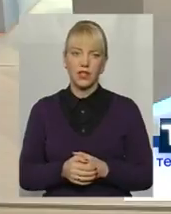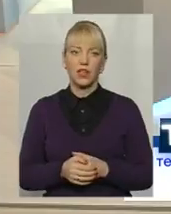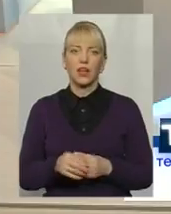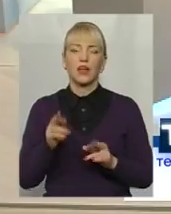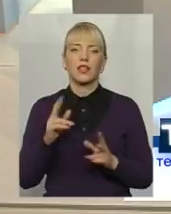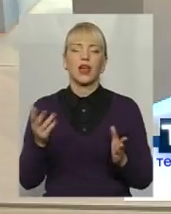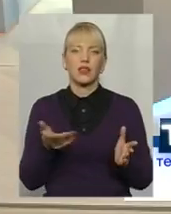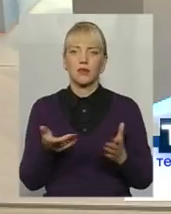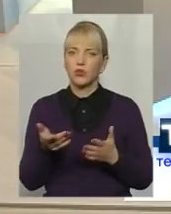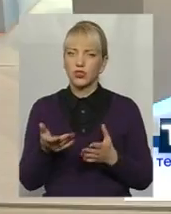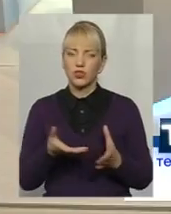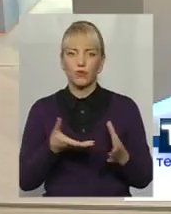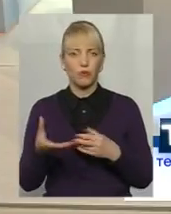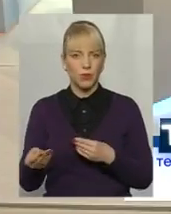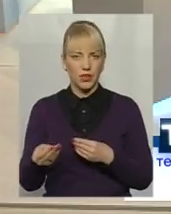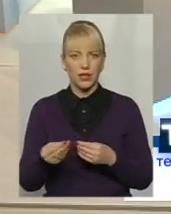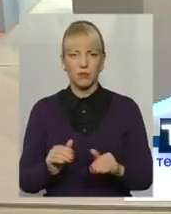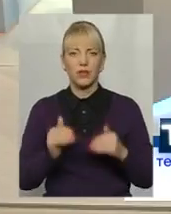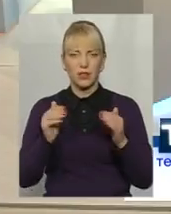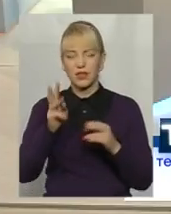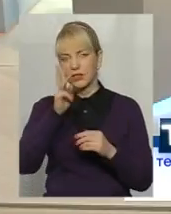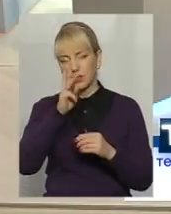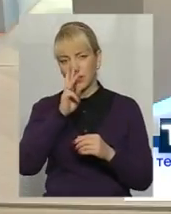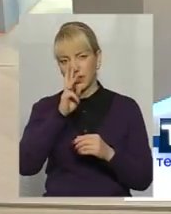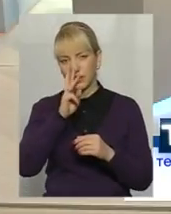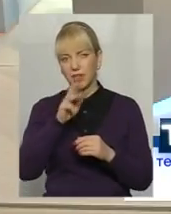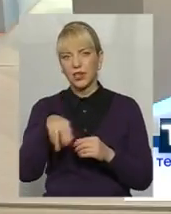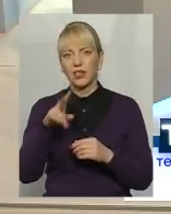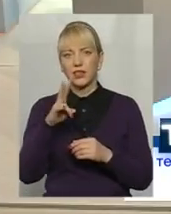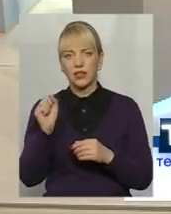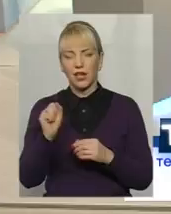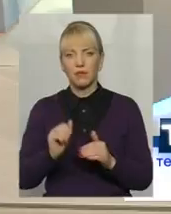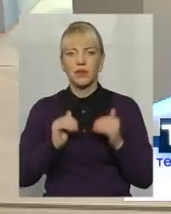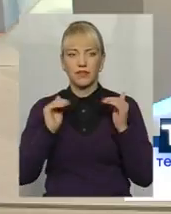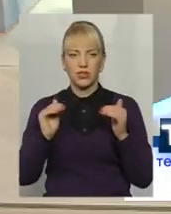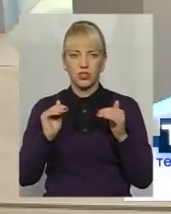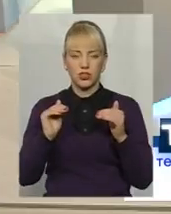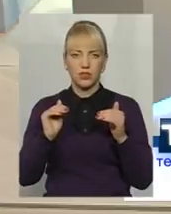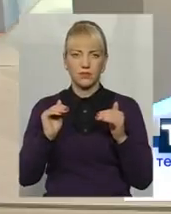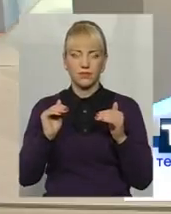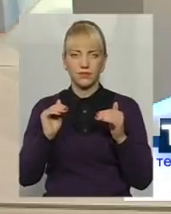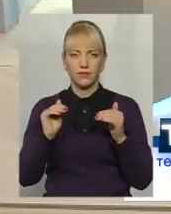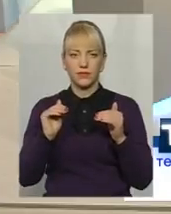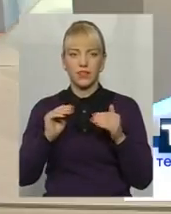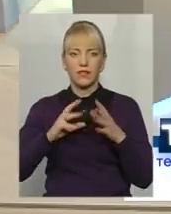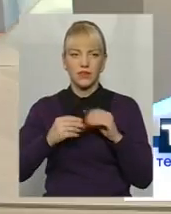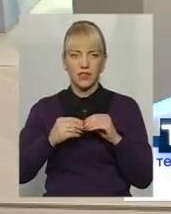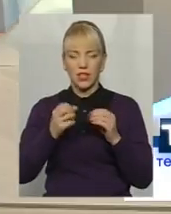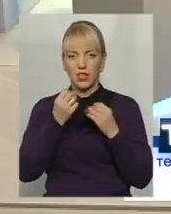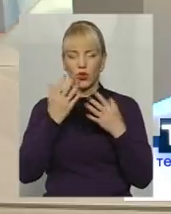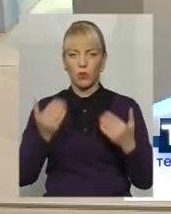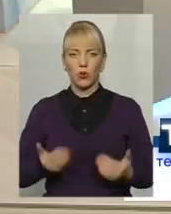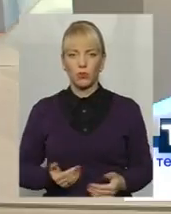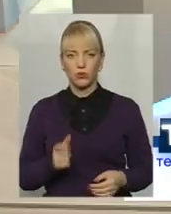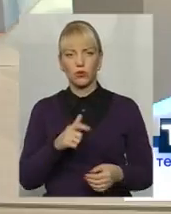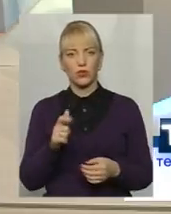Яким чином вплине підняття мінімальної заробітної плати на підвищення взагалі добробуту людей?